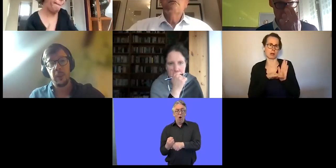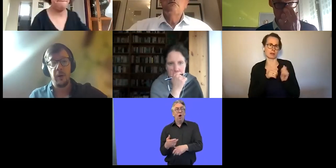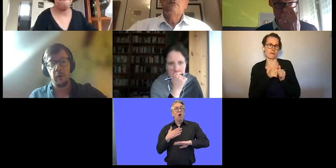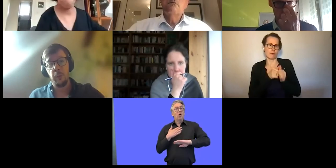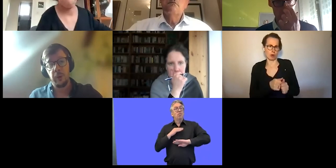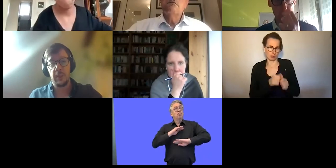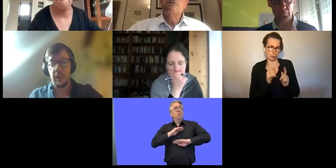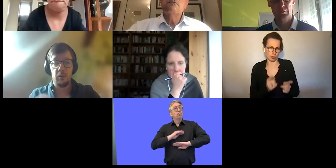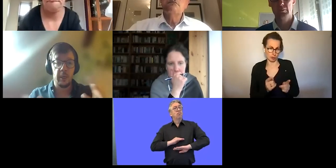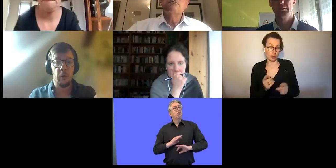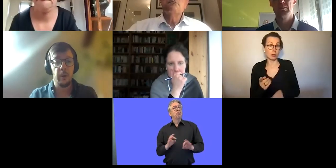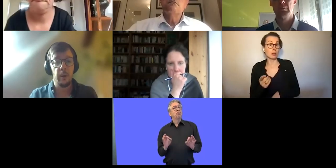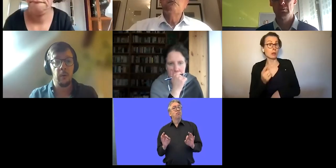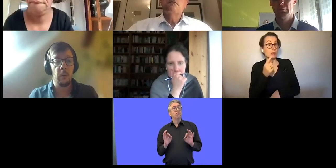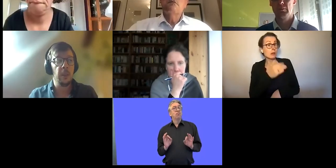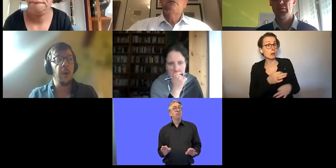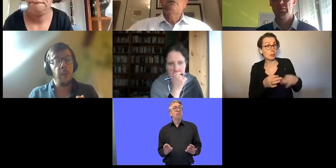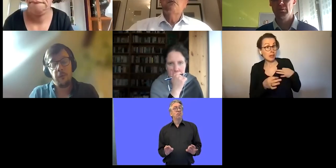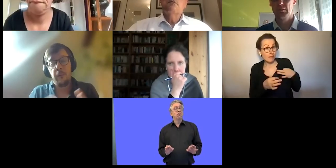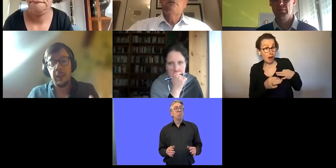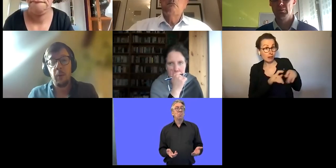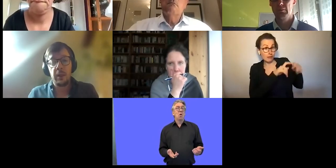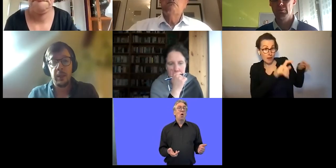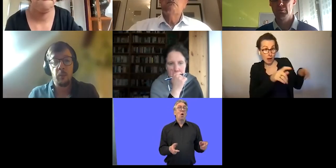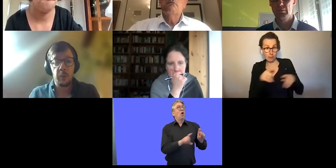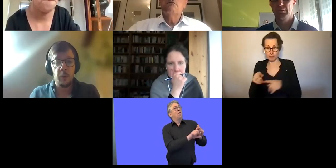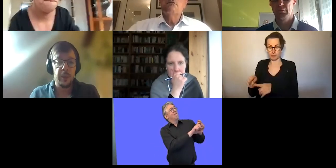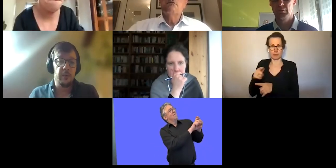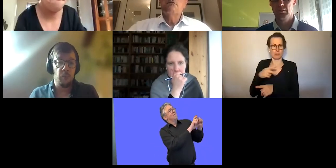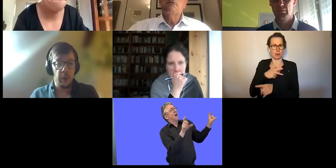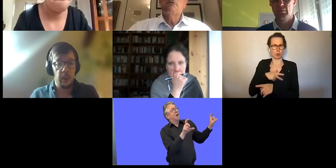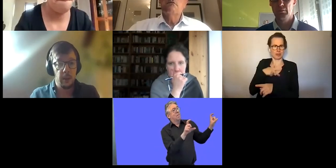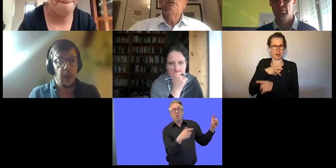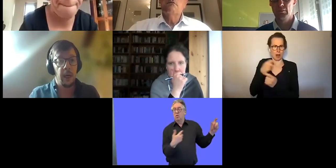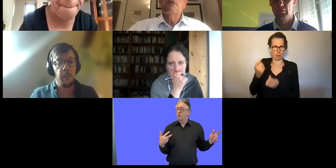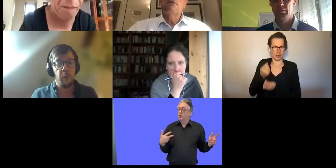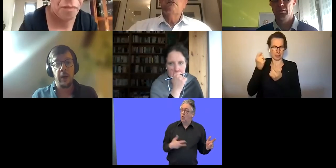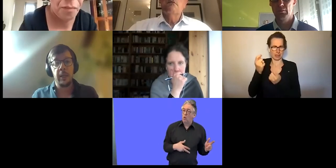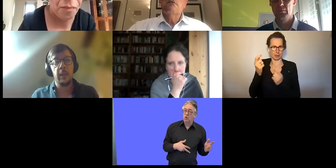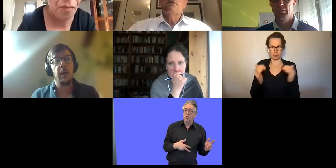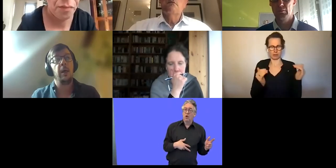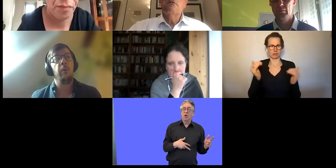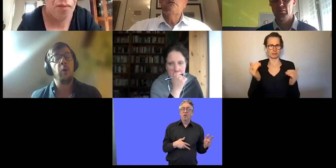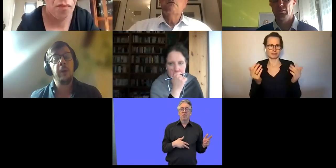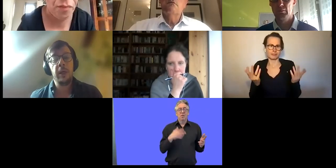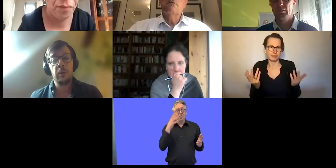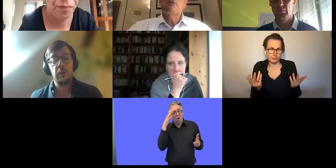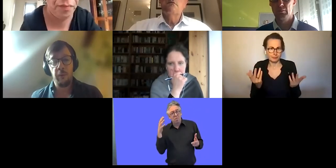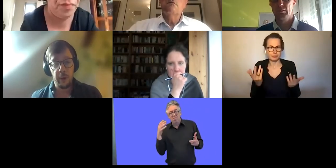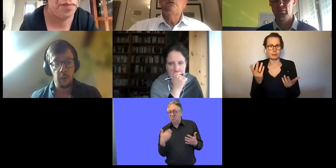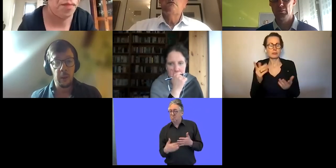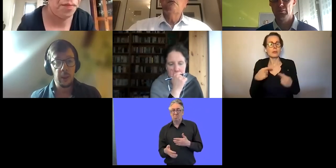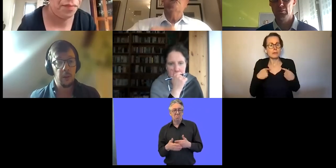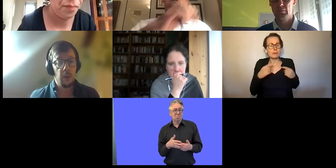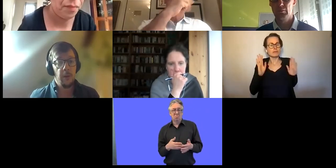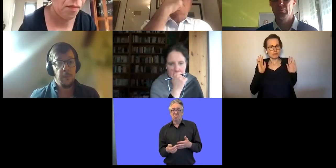ob das jetzt über Privatunternehmen ist, Sozialunternehmen, was auch immer. Wir D-Wise, wir denken,